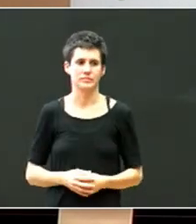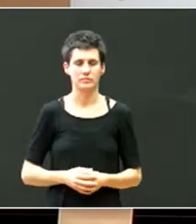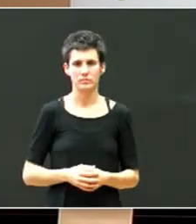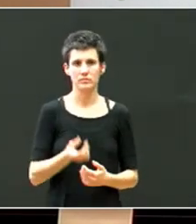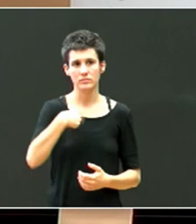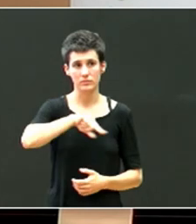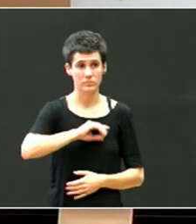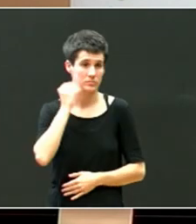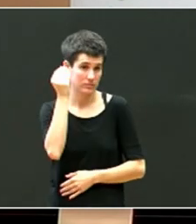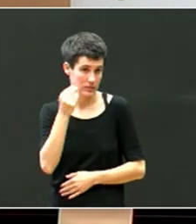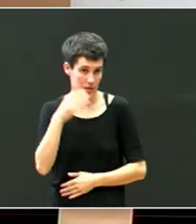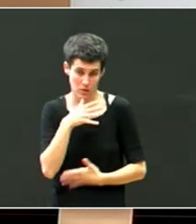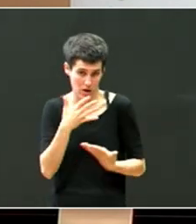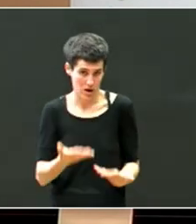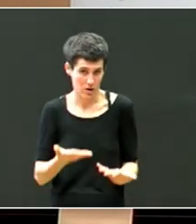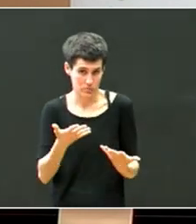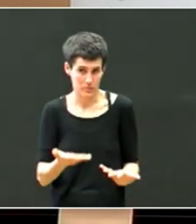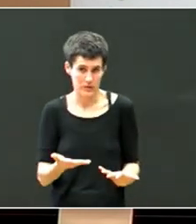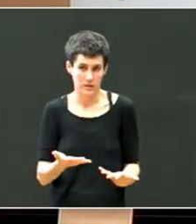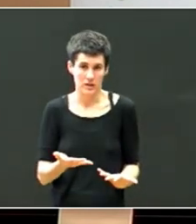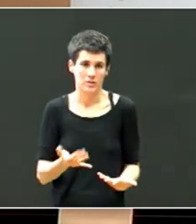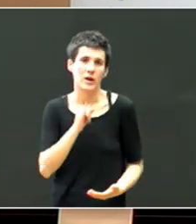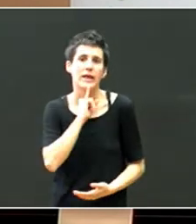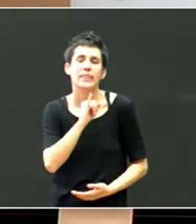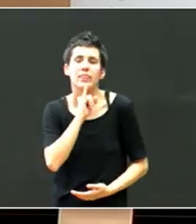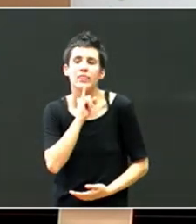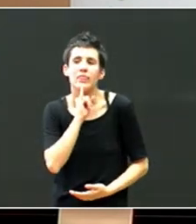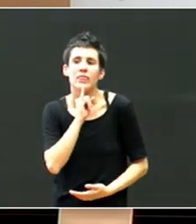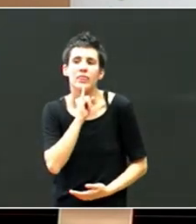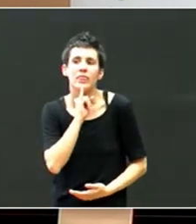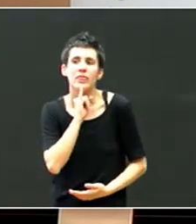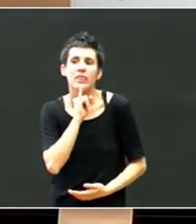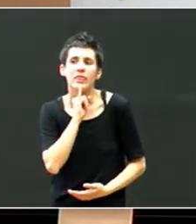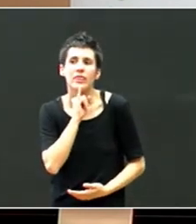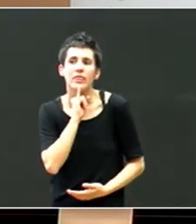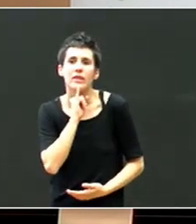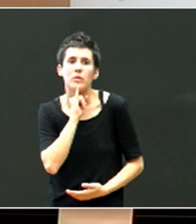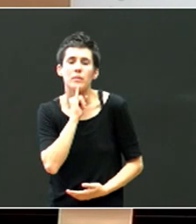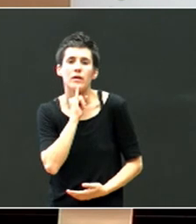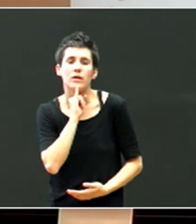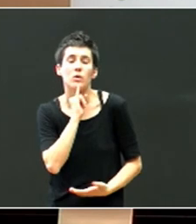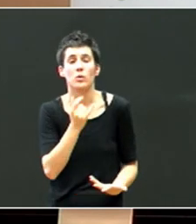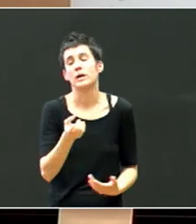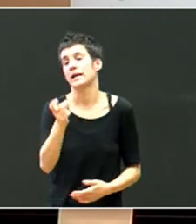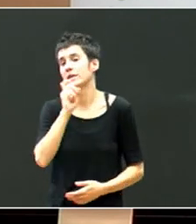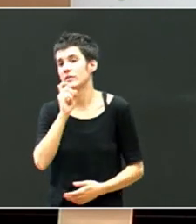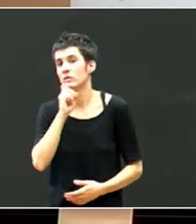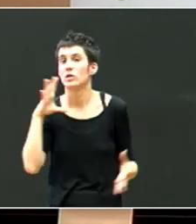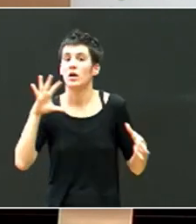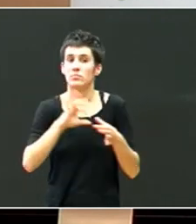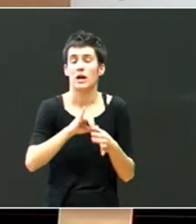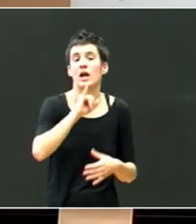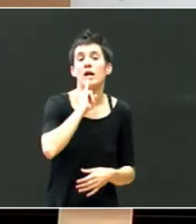Pentsatzen dugu, gaur egun gainera, bueno, izkuntzarekin lotutakoak ez daude bakarrik salitasuna, edo ez dira gertzen bakarrik salitasuna,